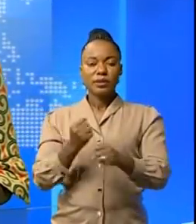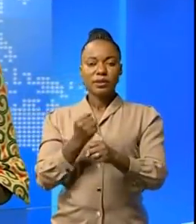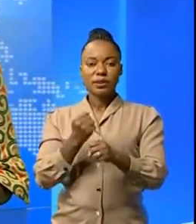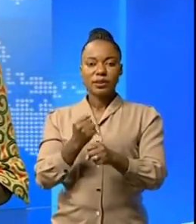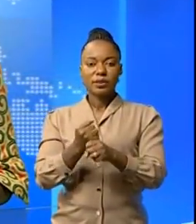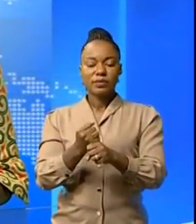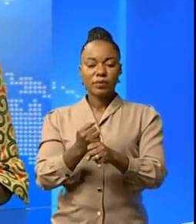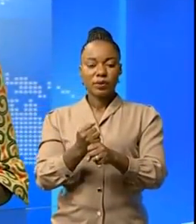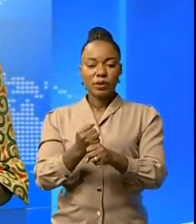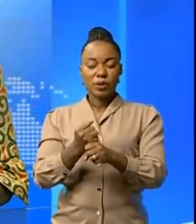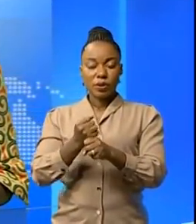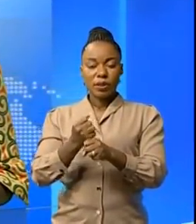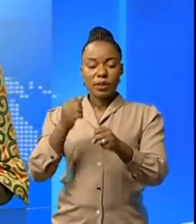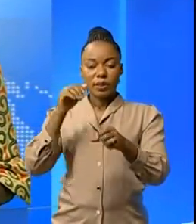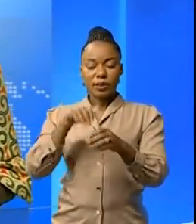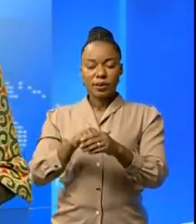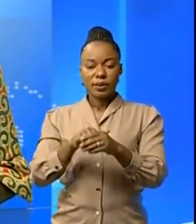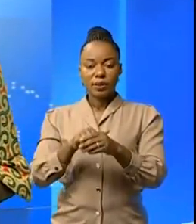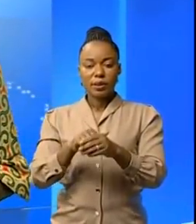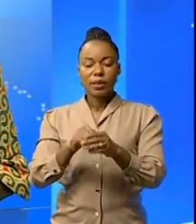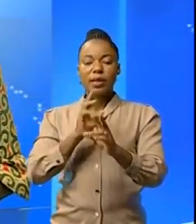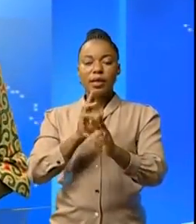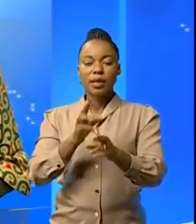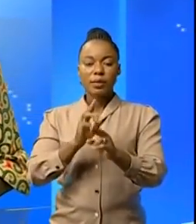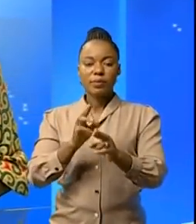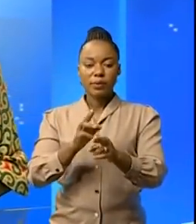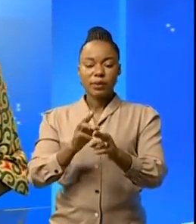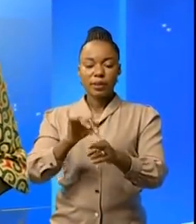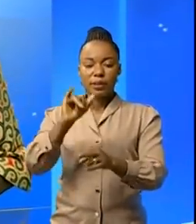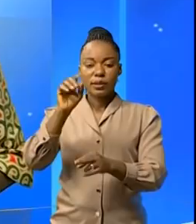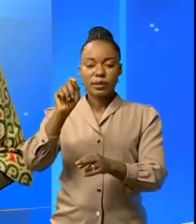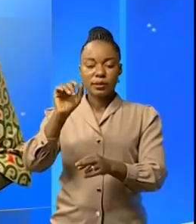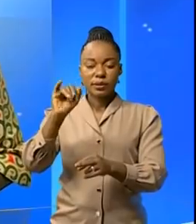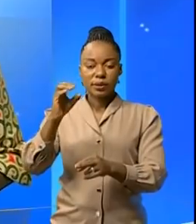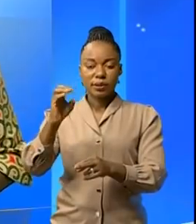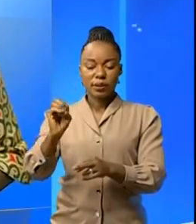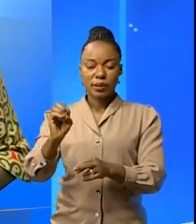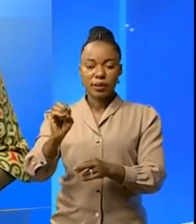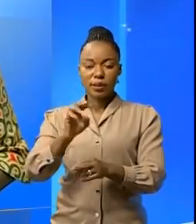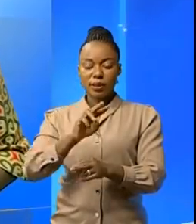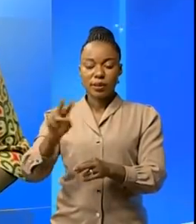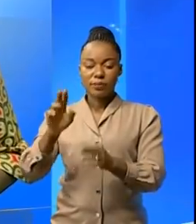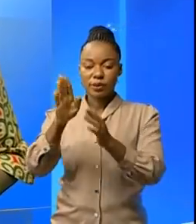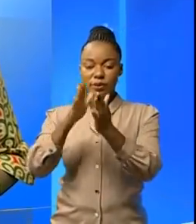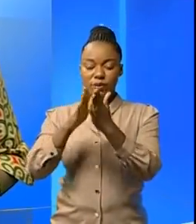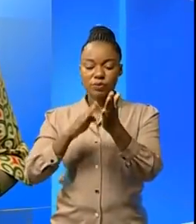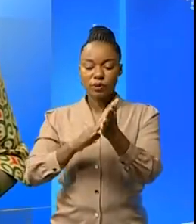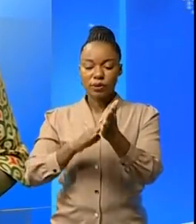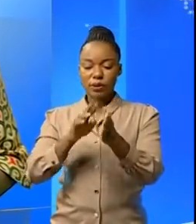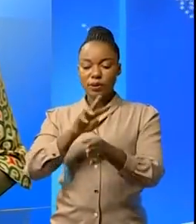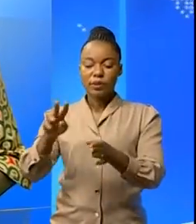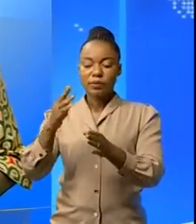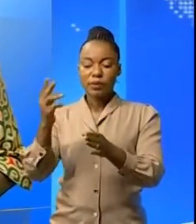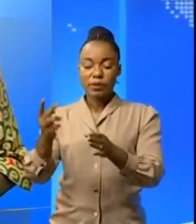lancement de la dissémination de rapports à souplis ITIER-RDC 2018 et 2019 et du premier semestre